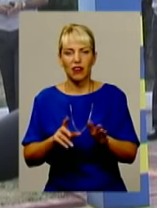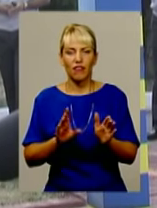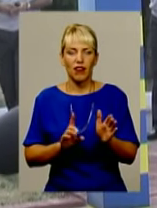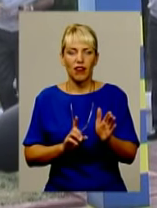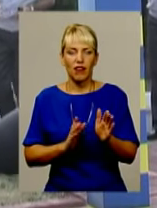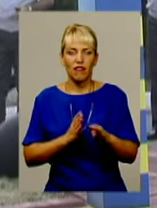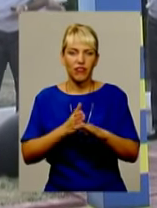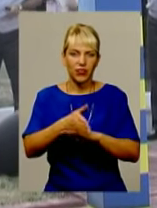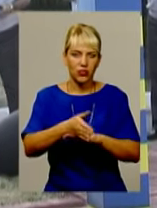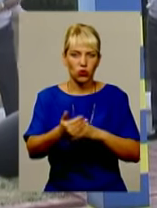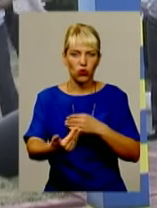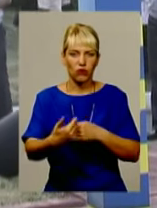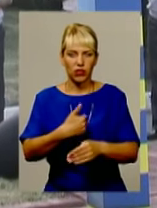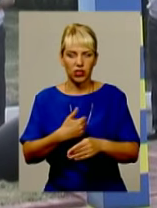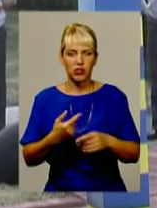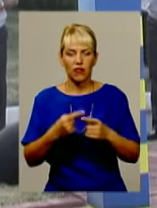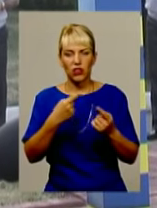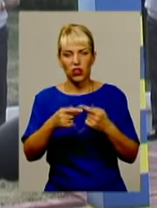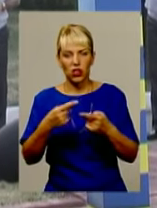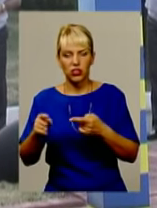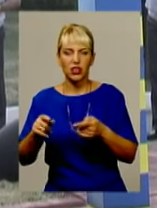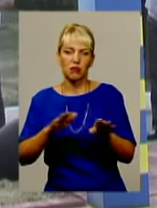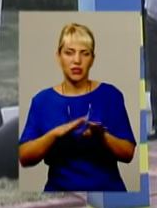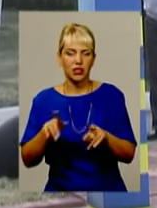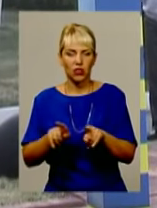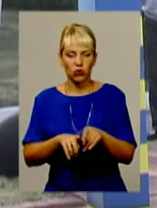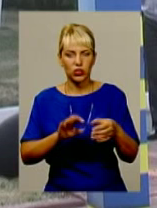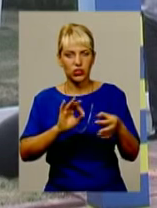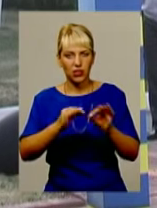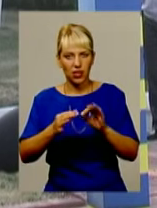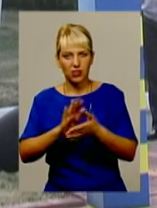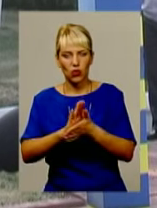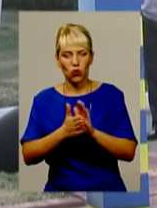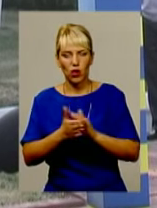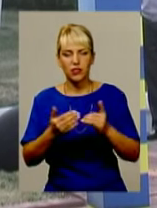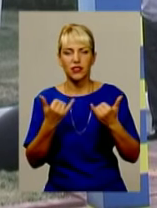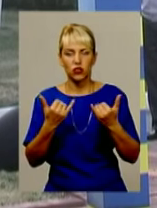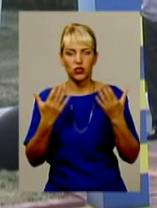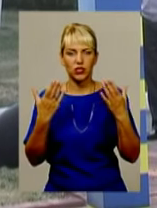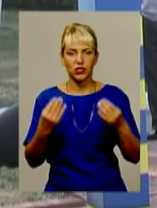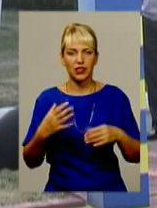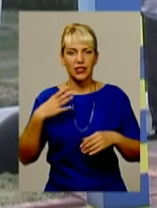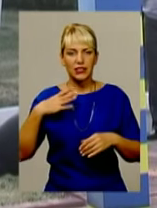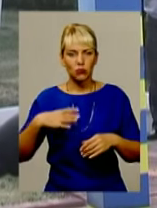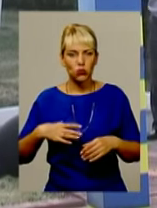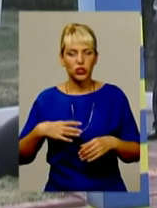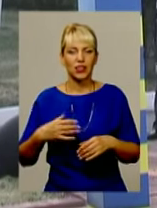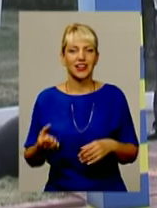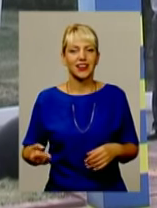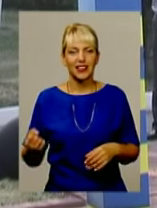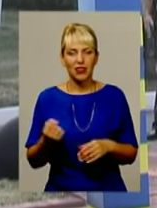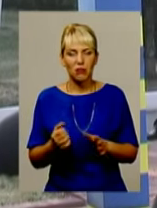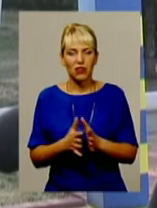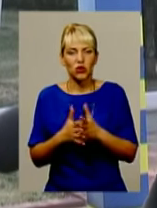кордону, вона теж не менш складна. Ми на сьогоднішній день змушені тримати достатньо